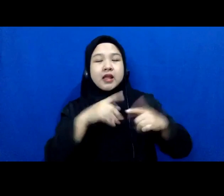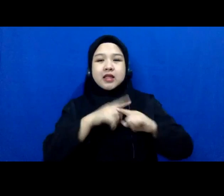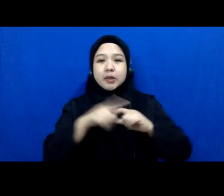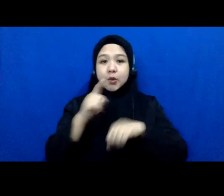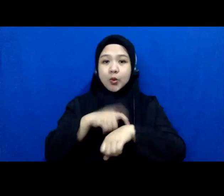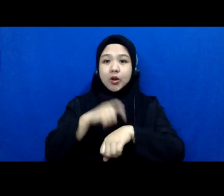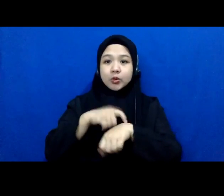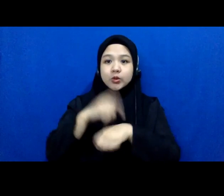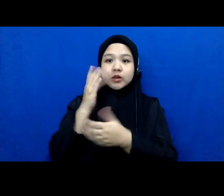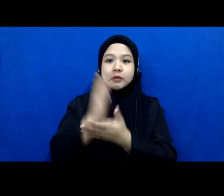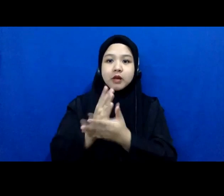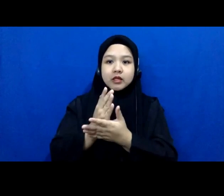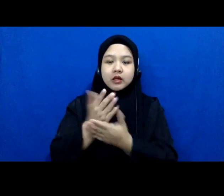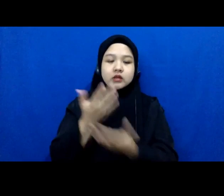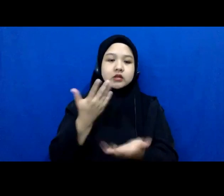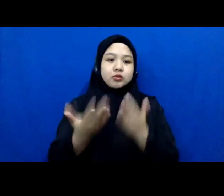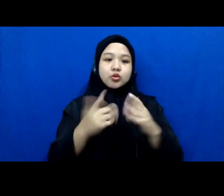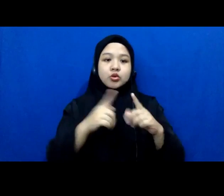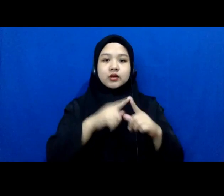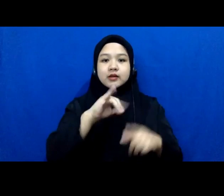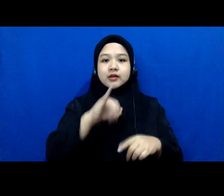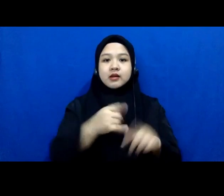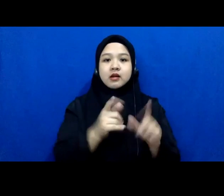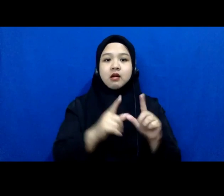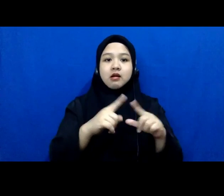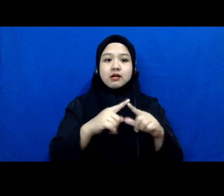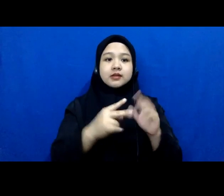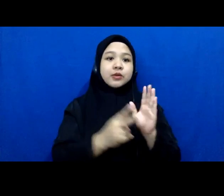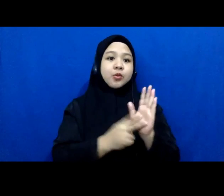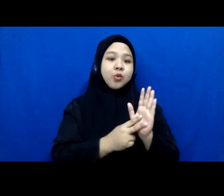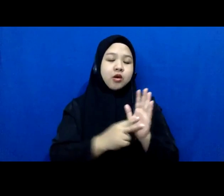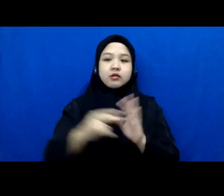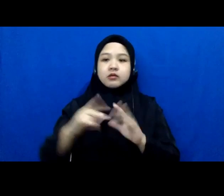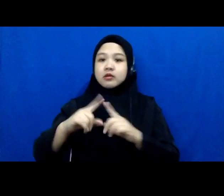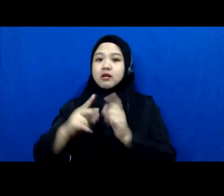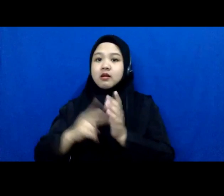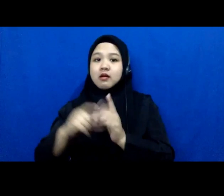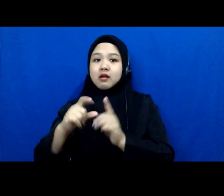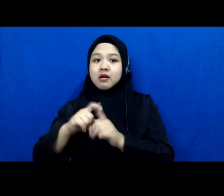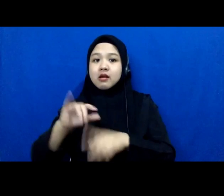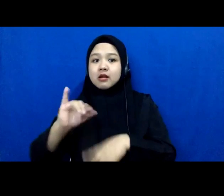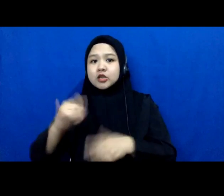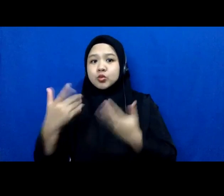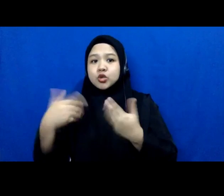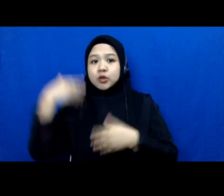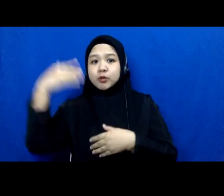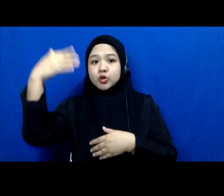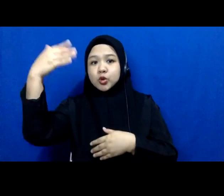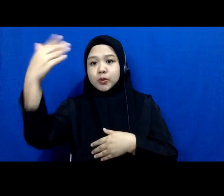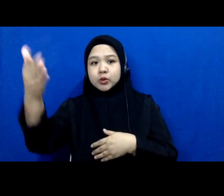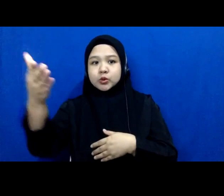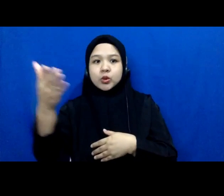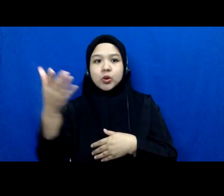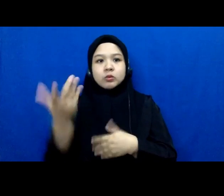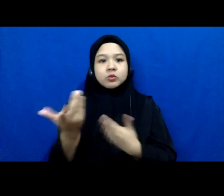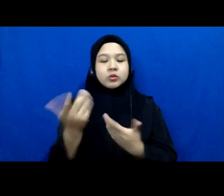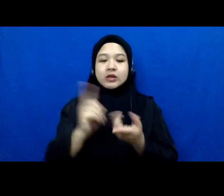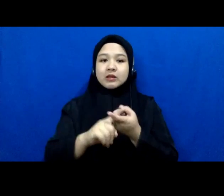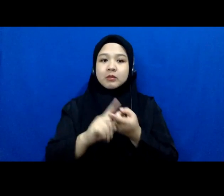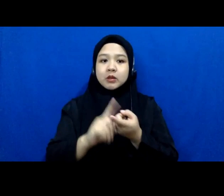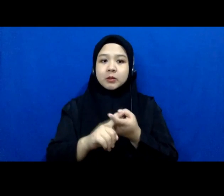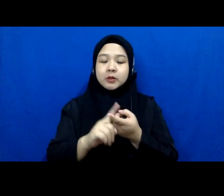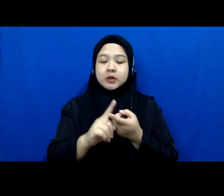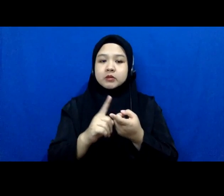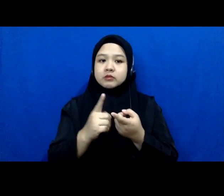mungkin Mas Ajiwan dan Mas Andi di kesempatan yang akan datang atau secara mandiri gitu ya karena itu teman-teman apa